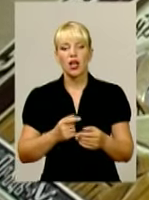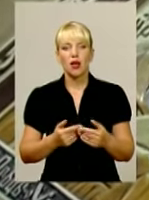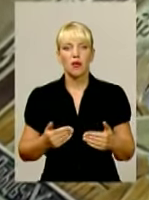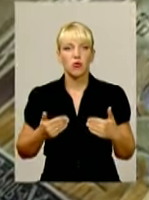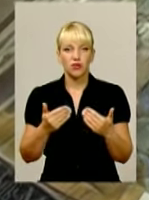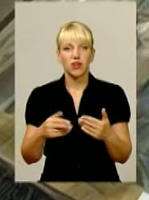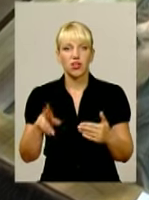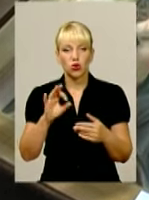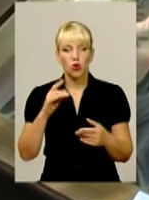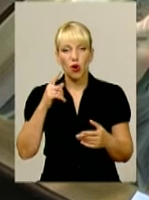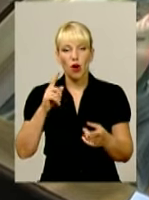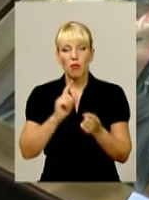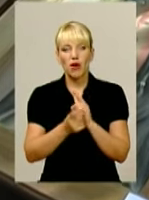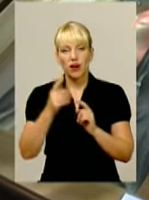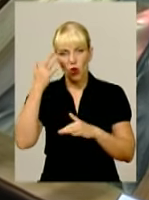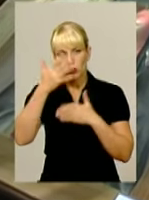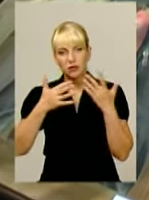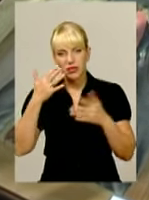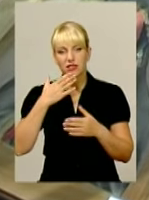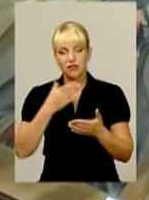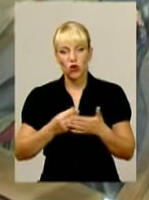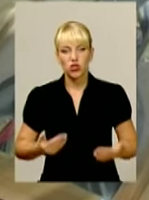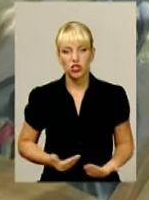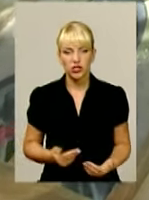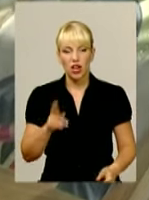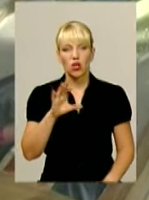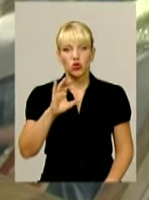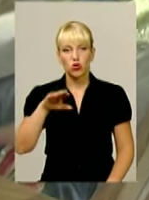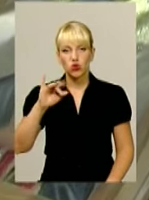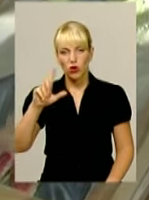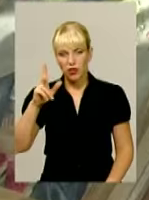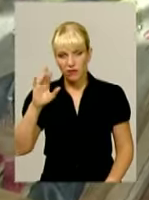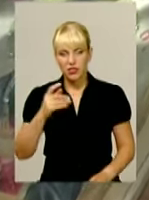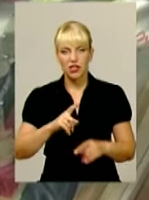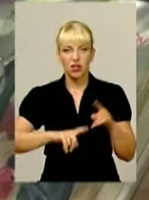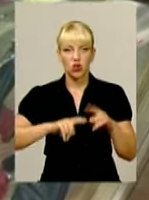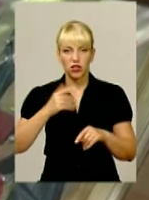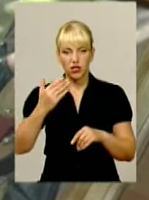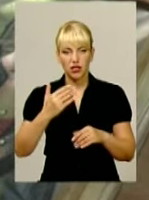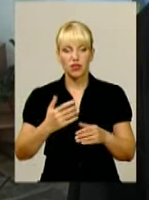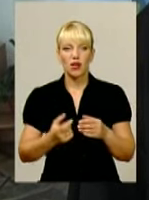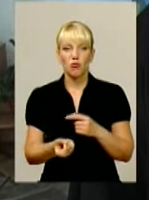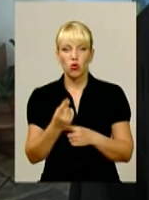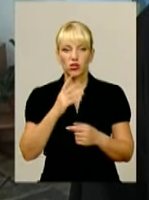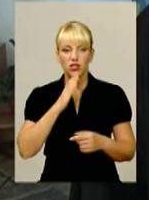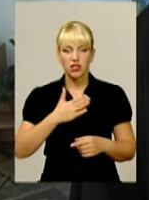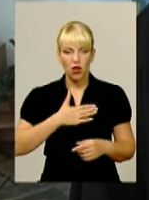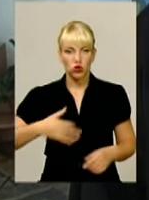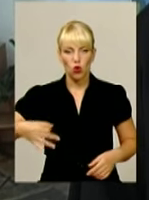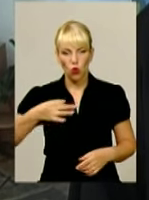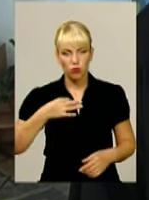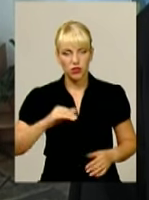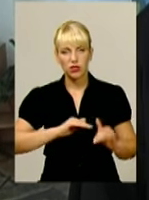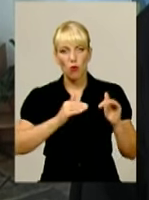свого життя. До речі, родина Достоєвських походить з Поділля, з нашої області. Наші священники